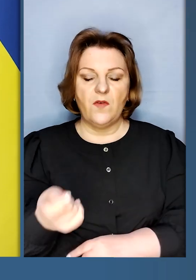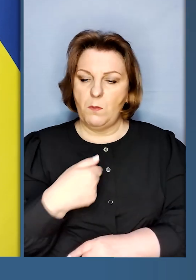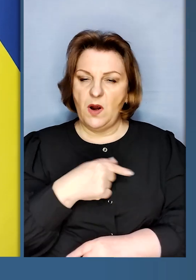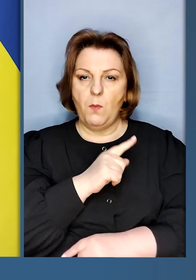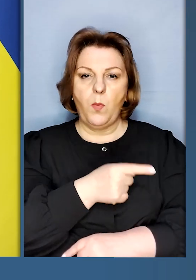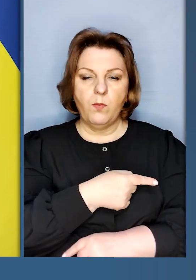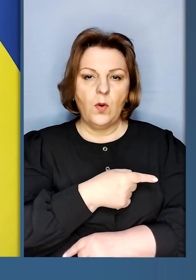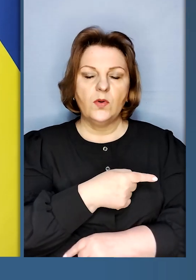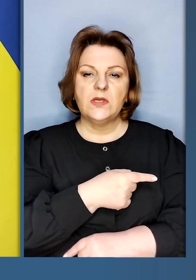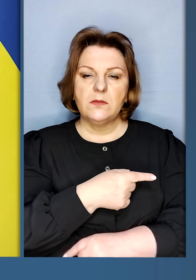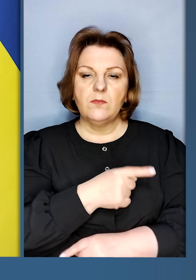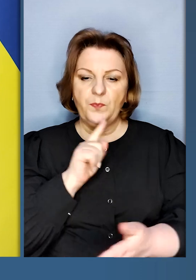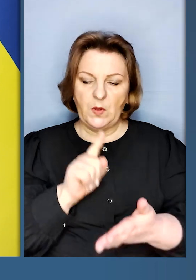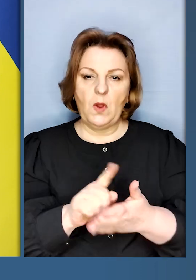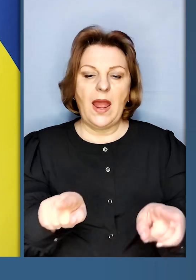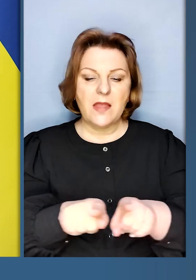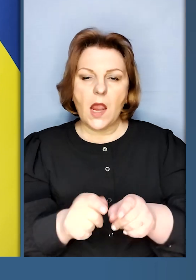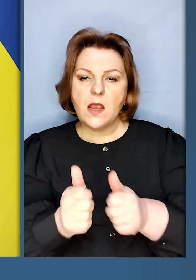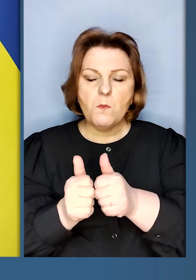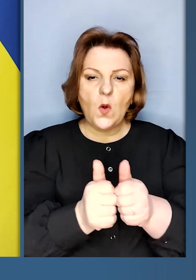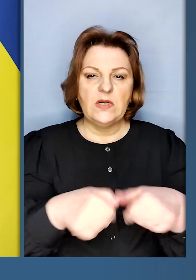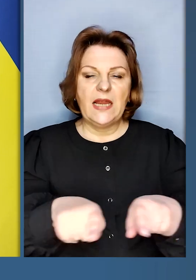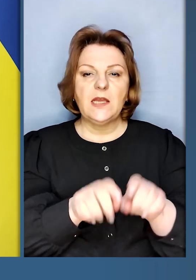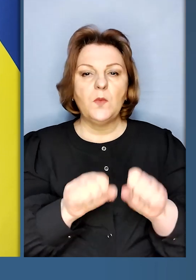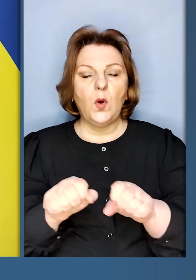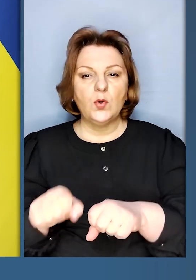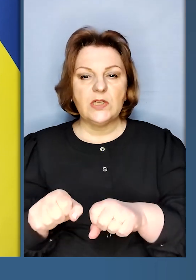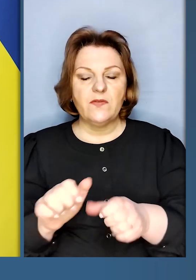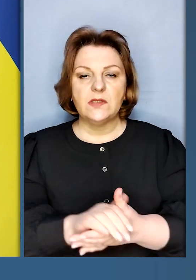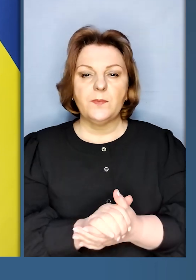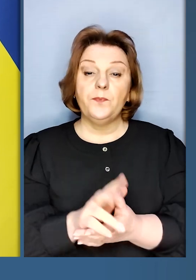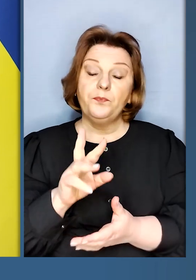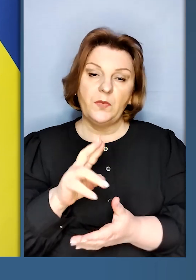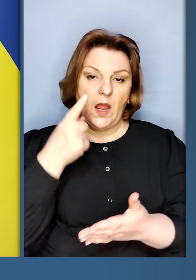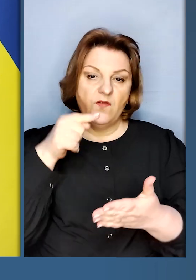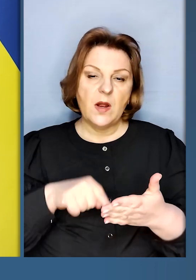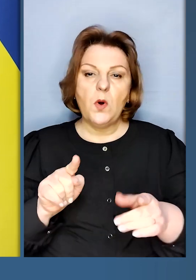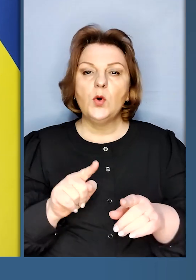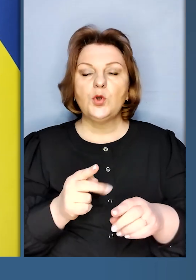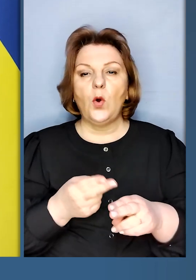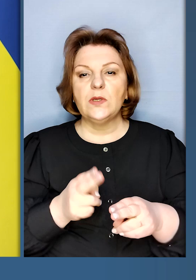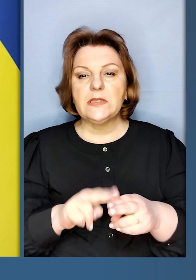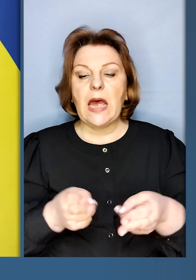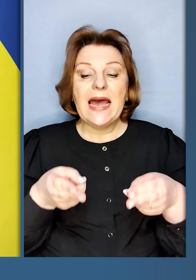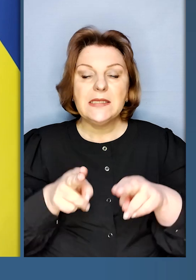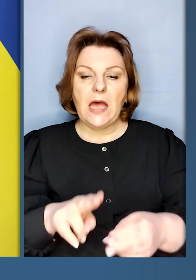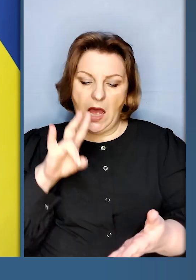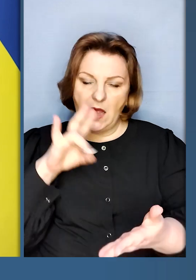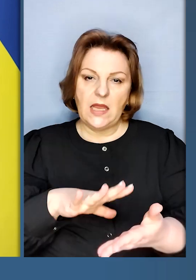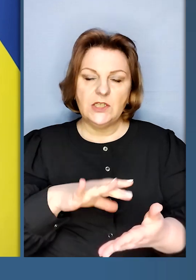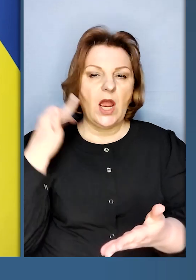посилюватись такими партнерами і такими можливостями. І я впевнений, що це залишиться в історії